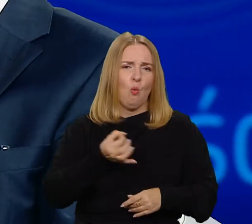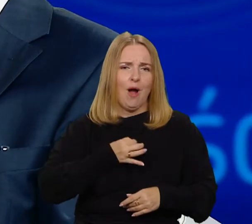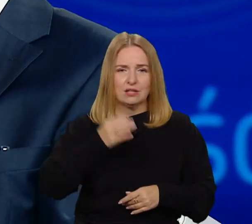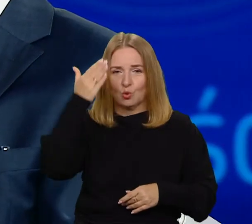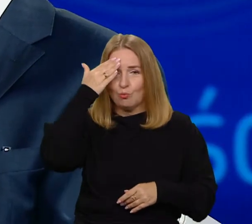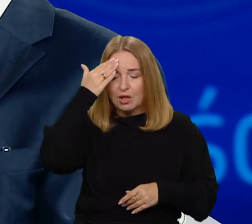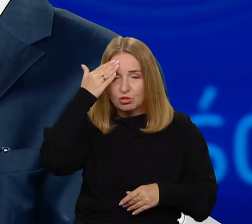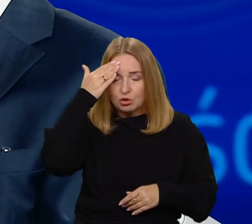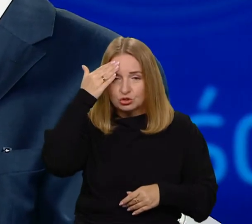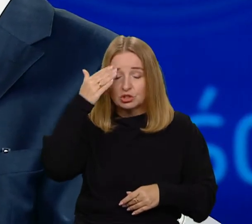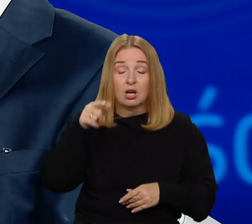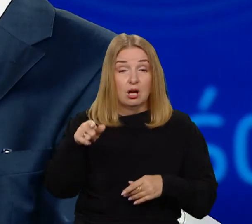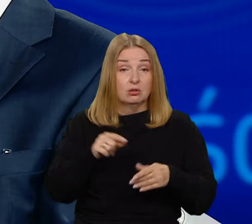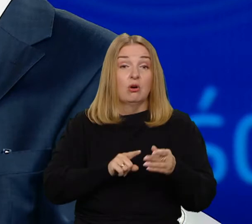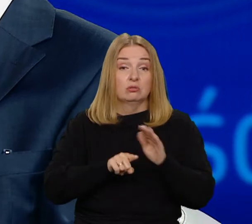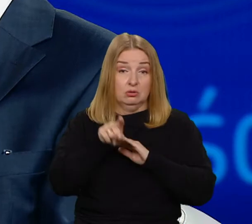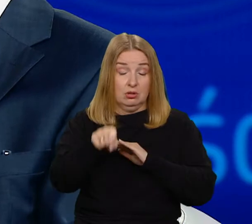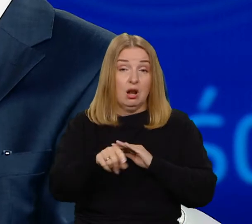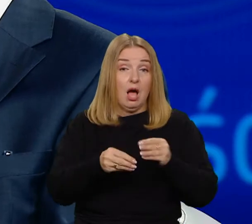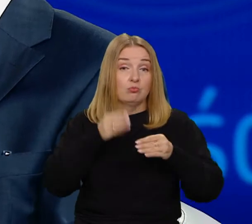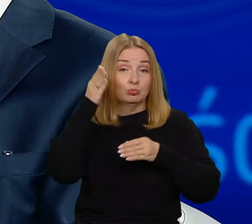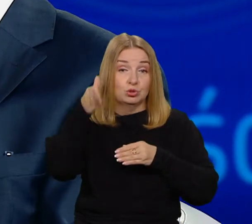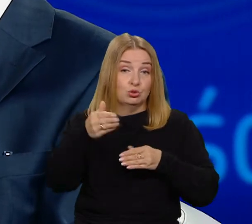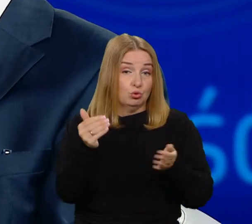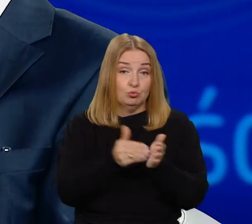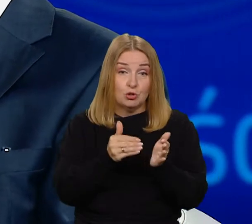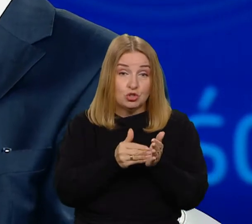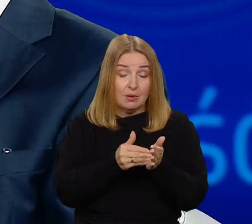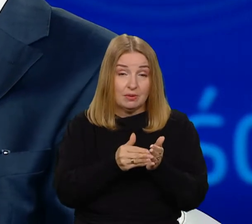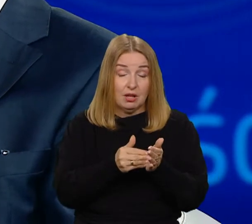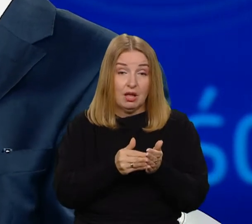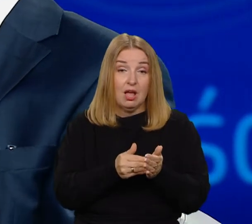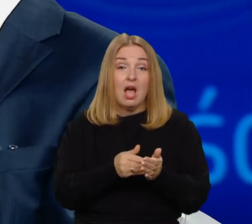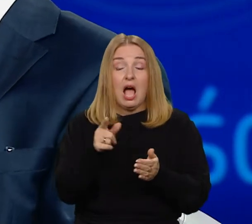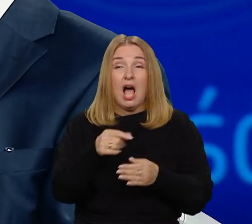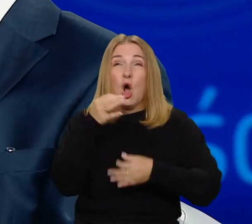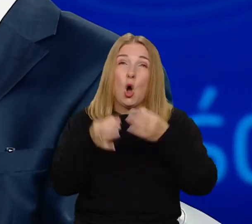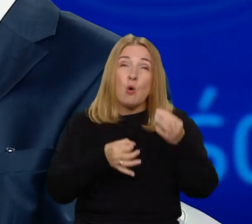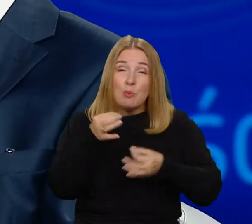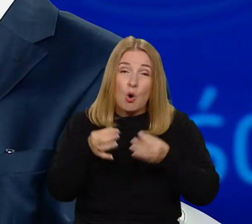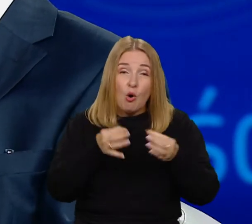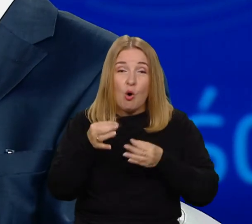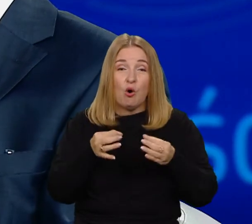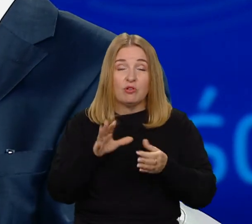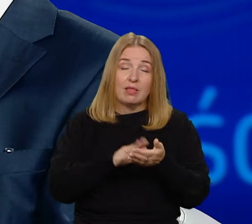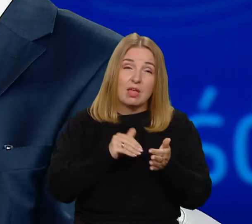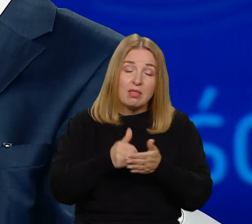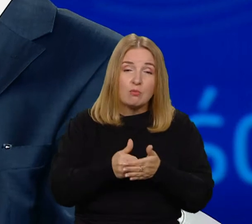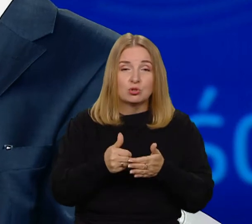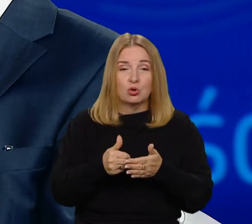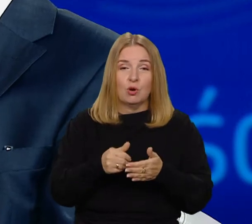mogłoby skutkować, natomiast odwoływanie się do takich bardzo wzniosłych idei,